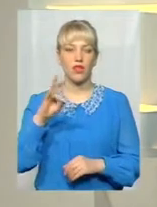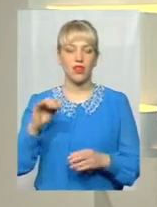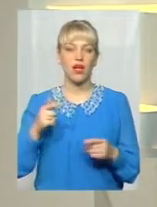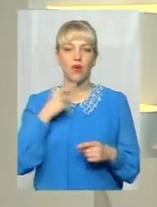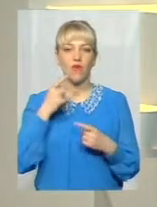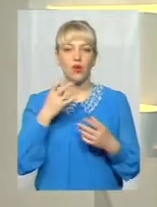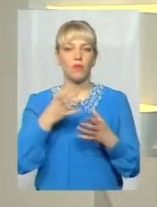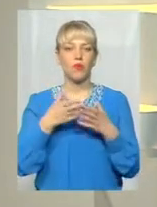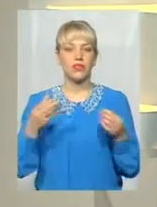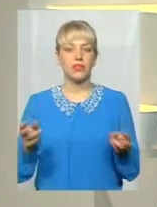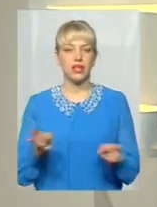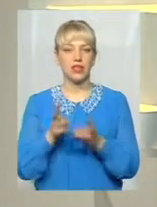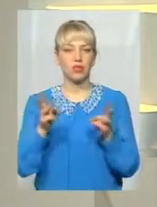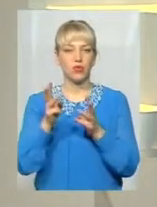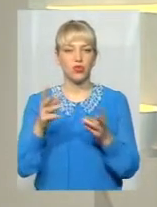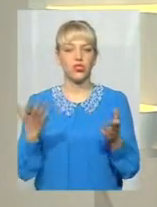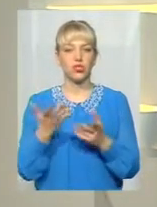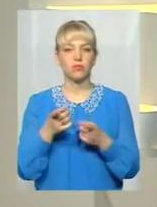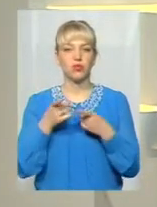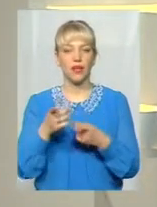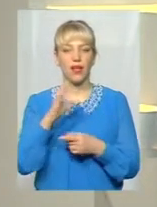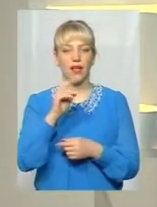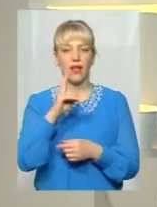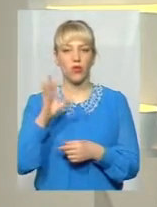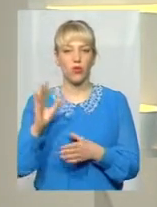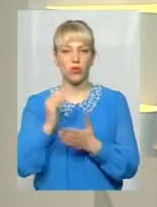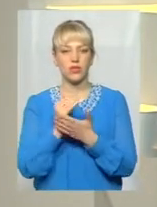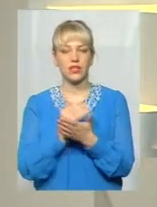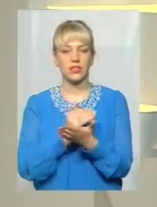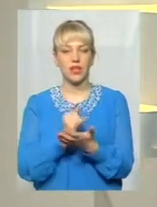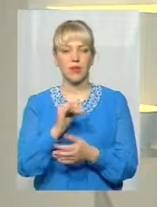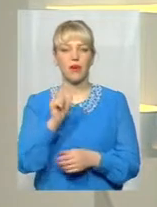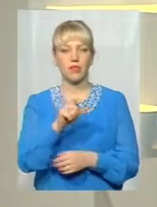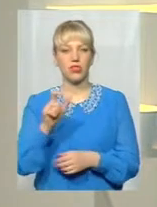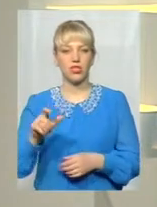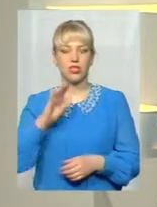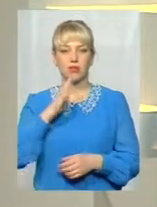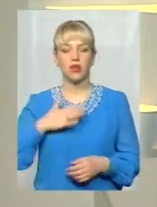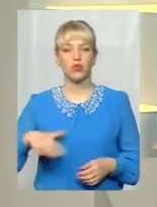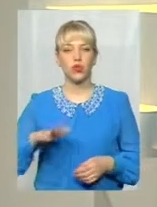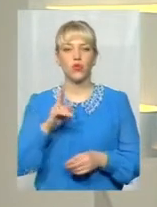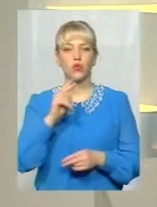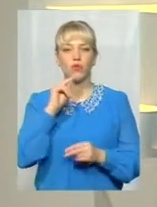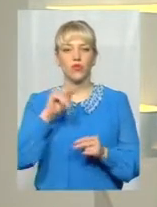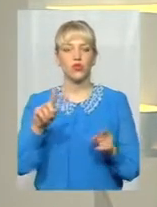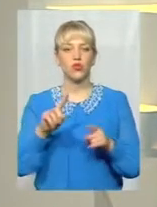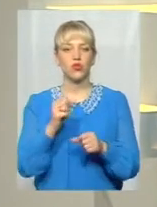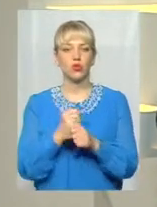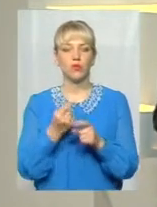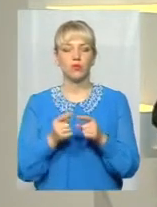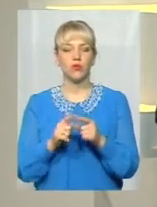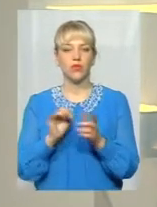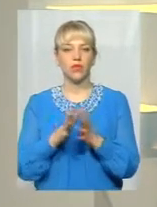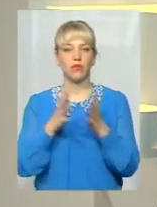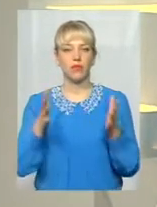говоримо про весняні пожежі. Чим загрожують екосистемам і жителям краю? Хто винен і що робити? Про це і більше